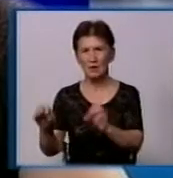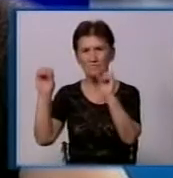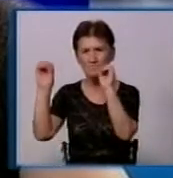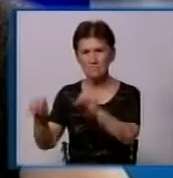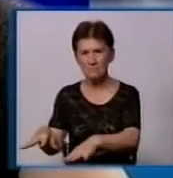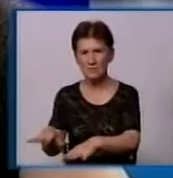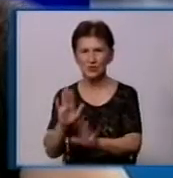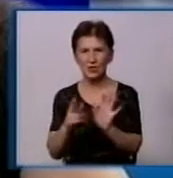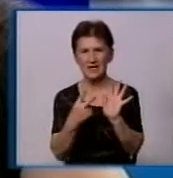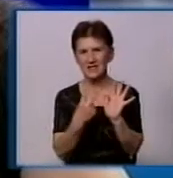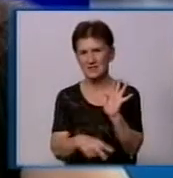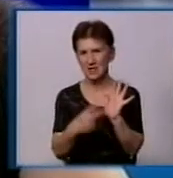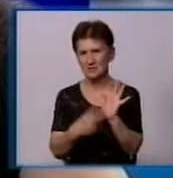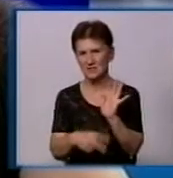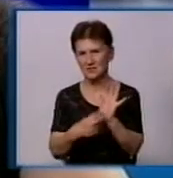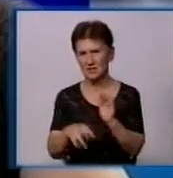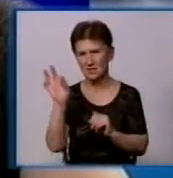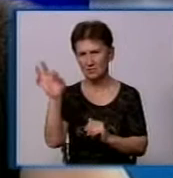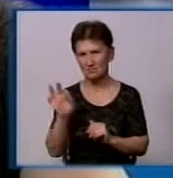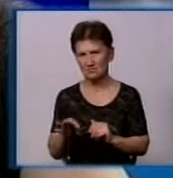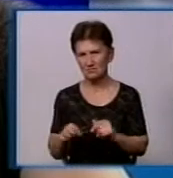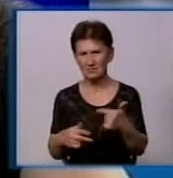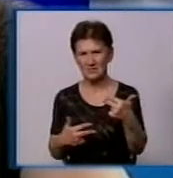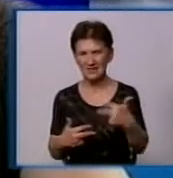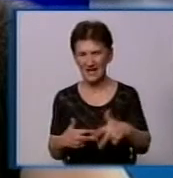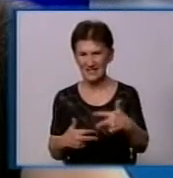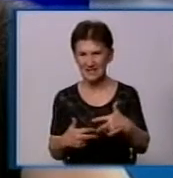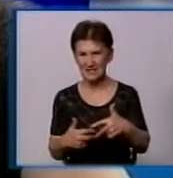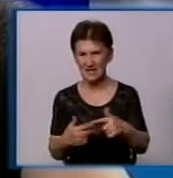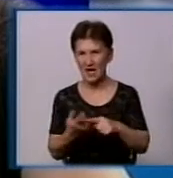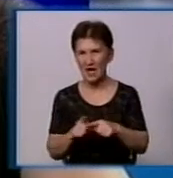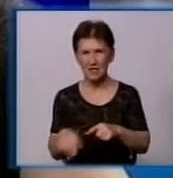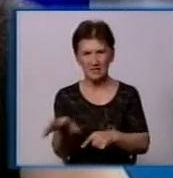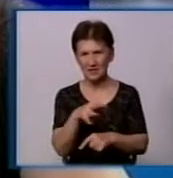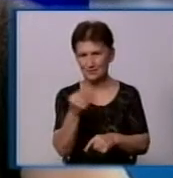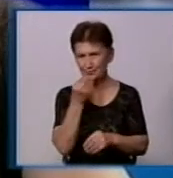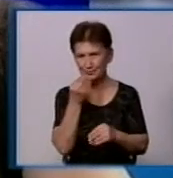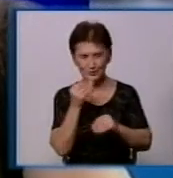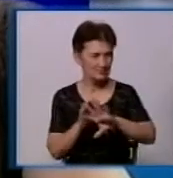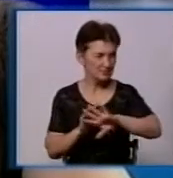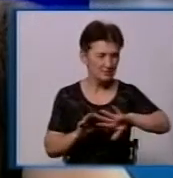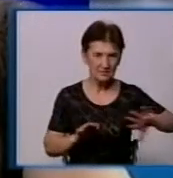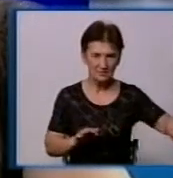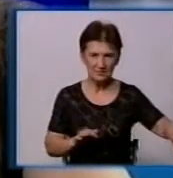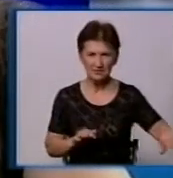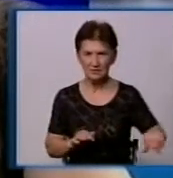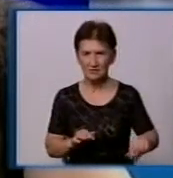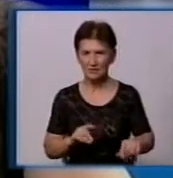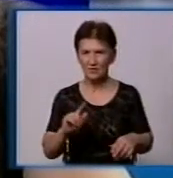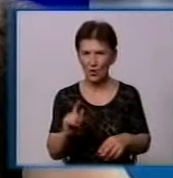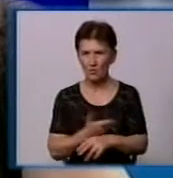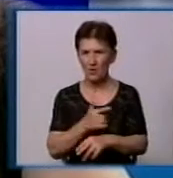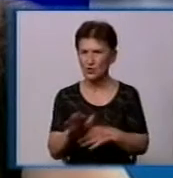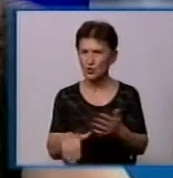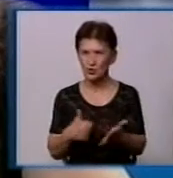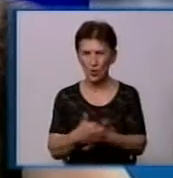70% торж сыр'я, 30% – це органіка. В контейнерах с органікой опять до сих пор